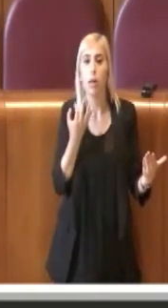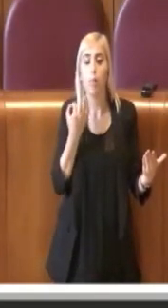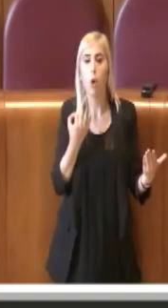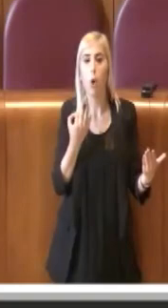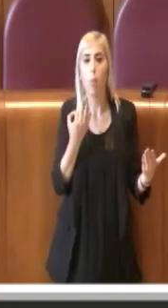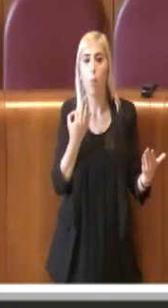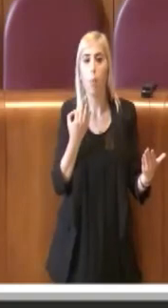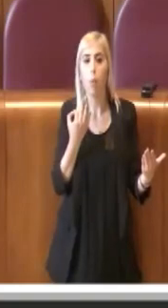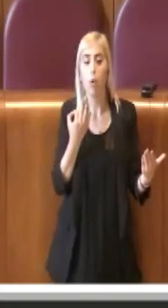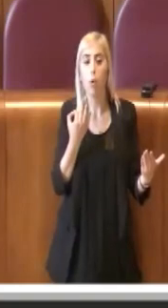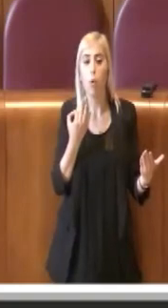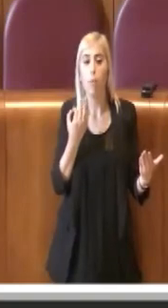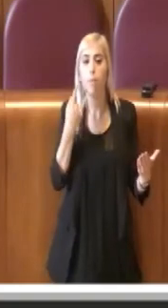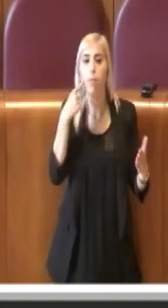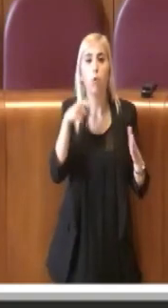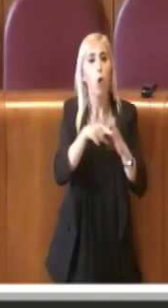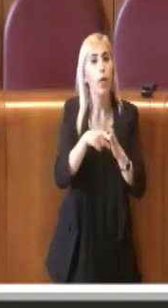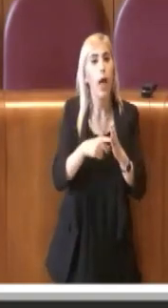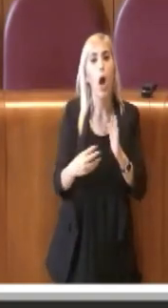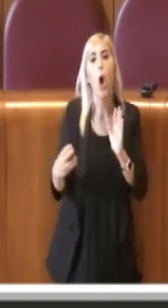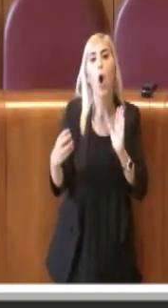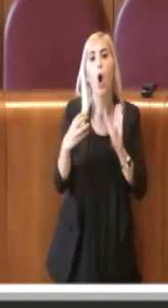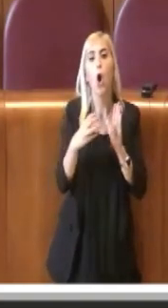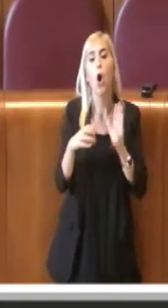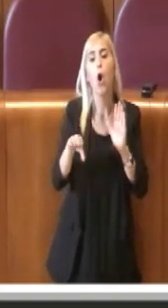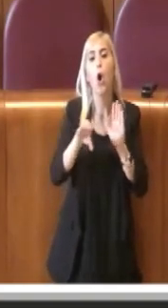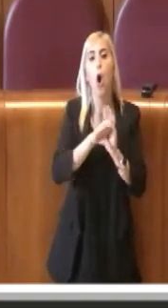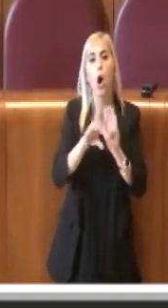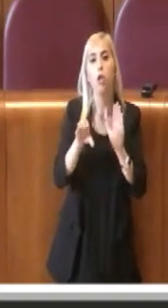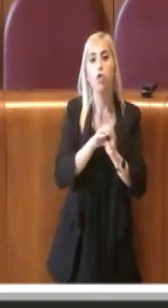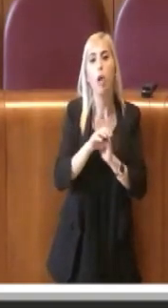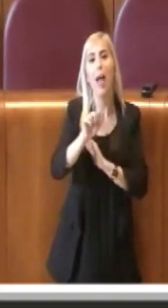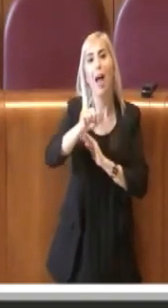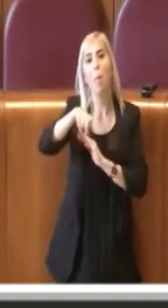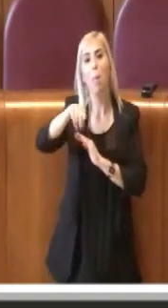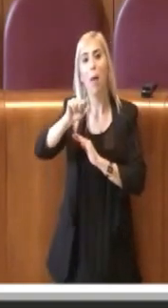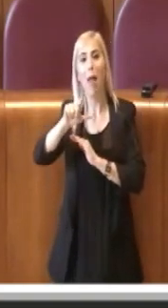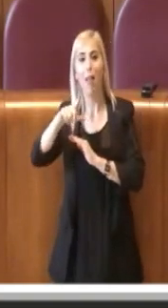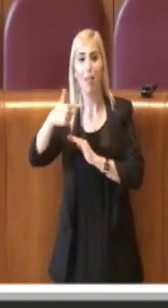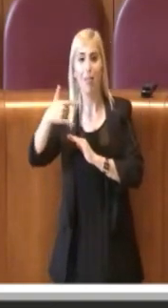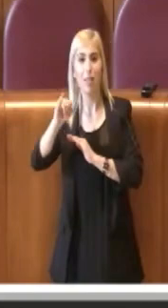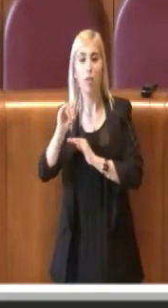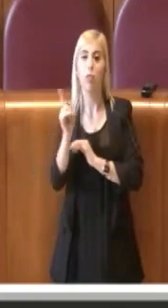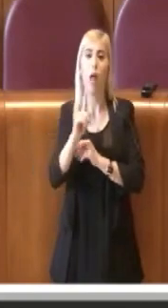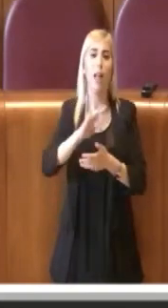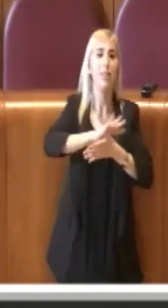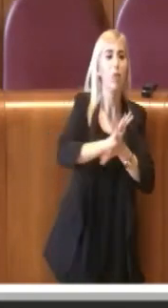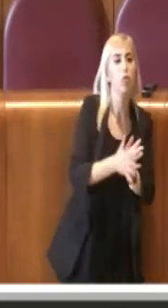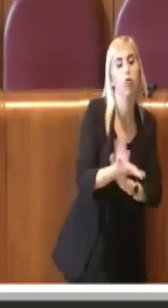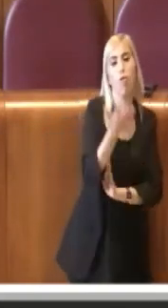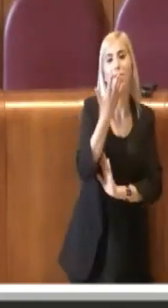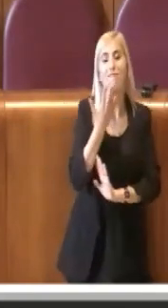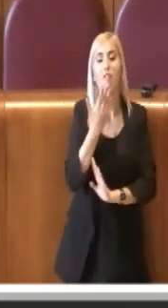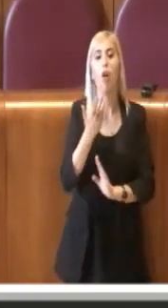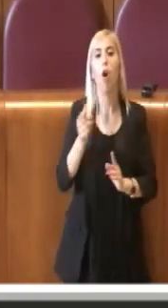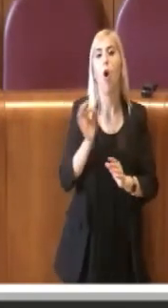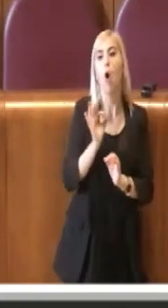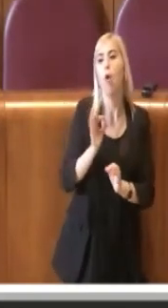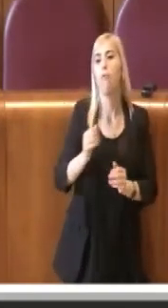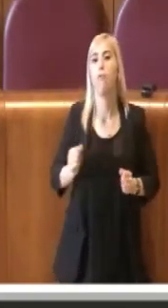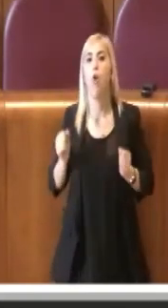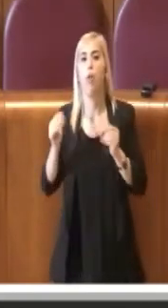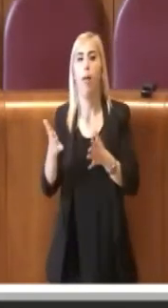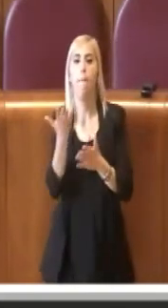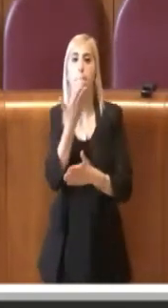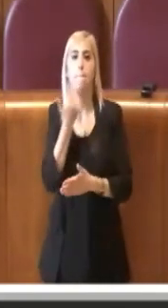ricondotto al codice degli appalti, non è una questione di volontà di distruggere, non vogliamo distruggere